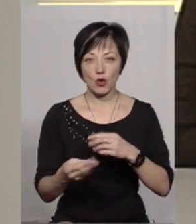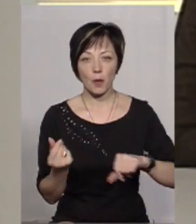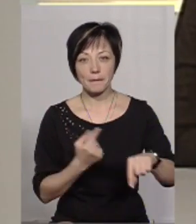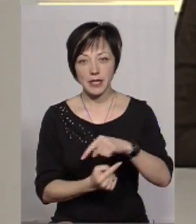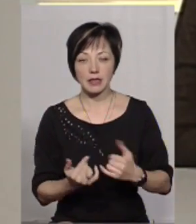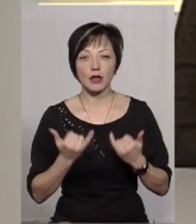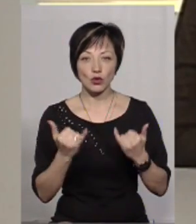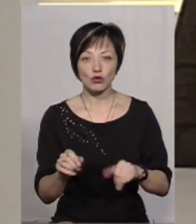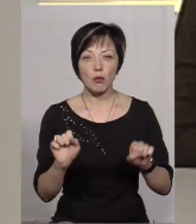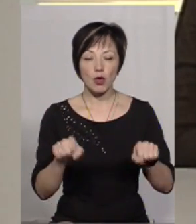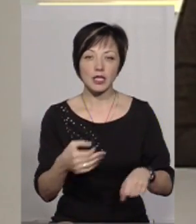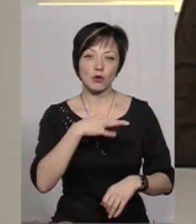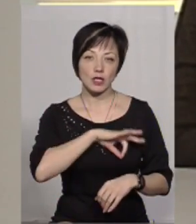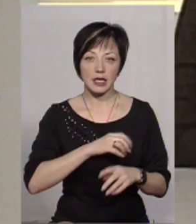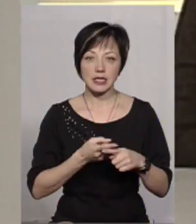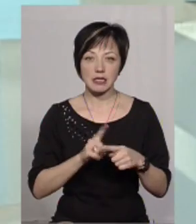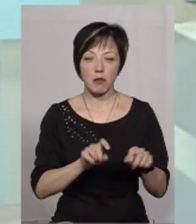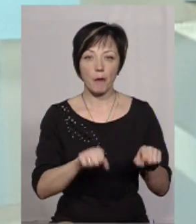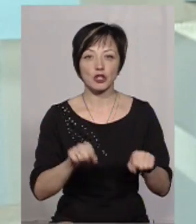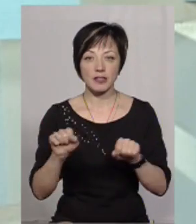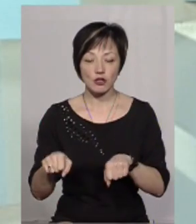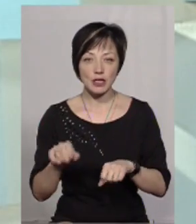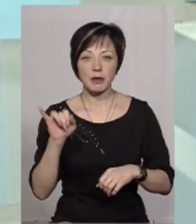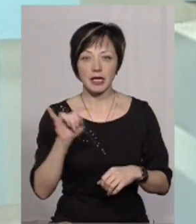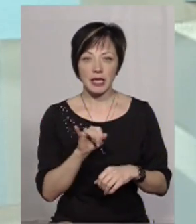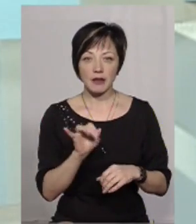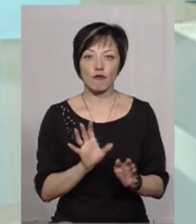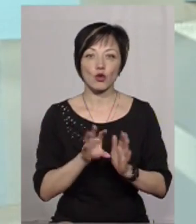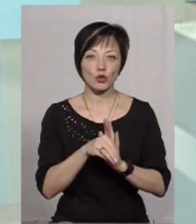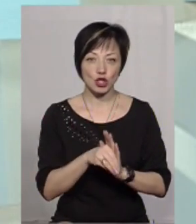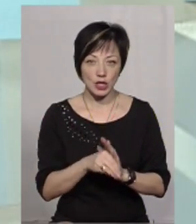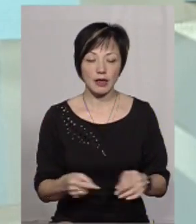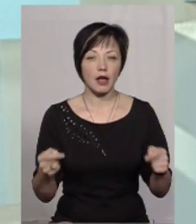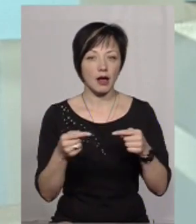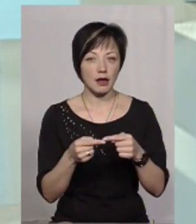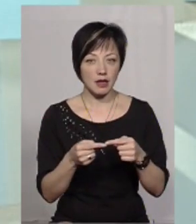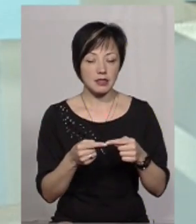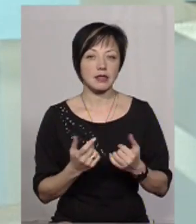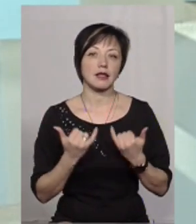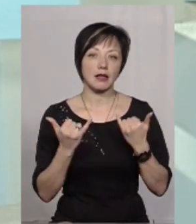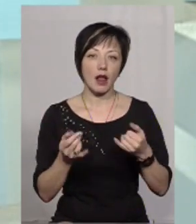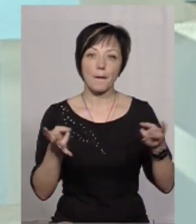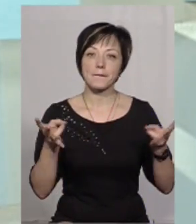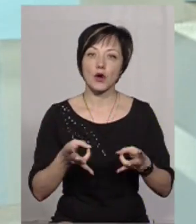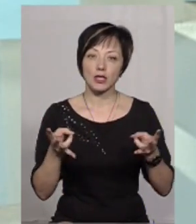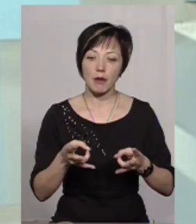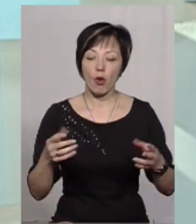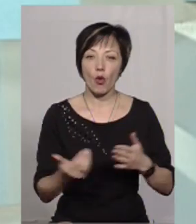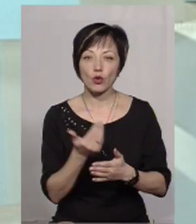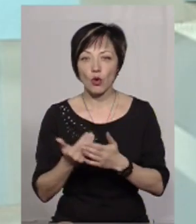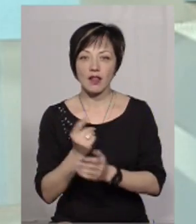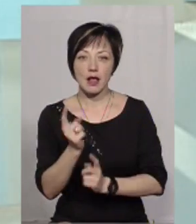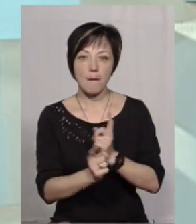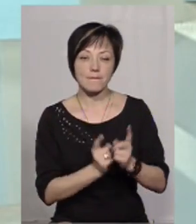бізнесу, для того, щоб вони могли скористатися цими можливостями і включити якраз для потреб оновлення,